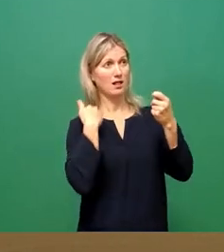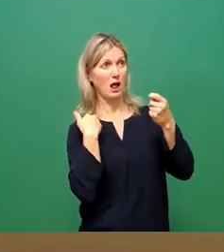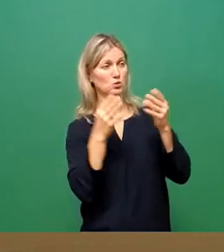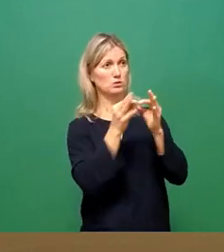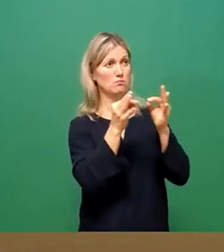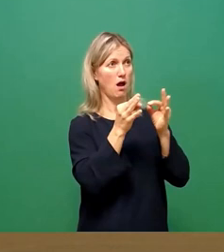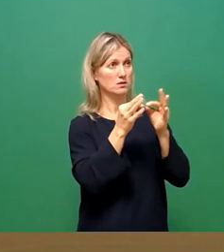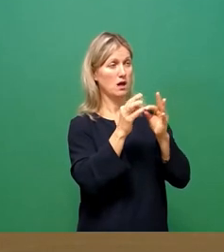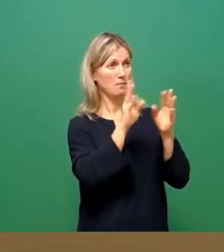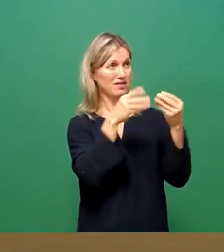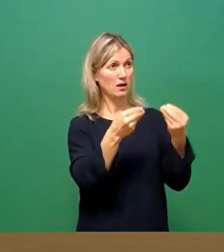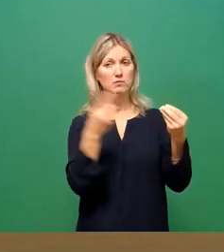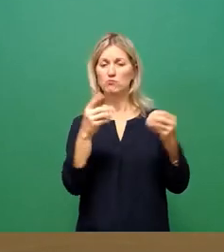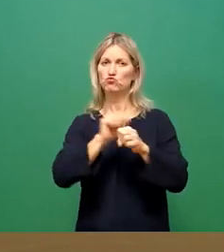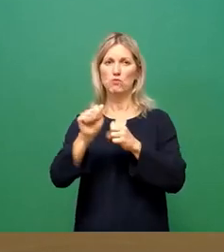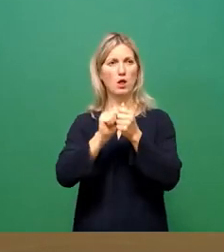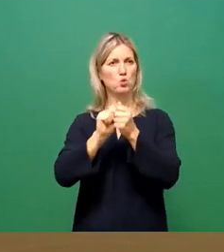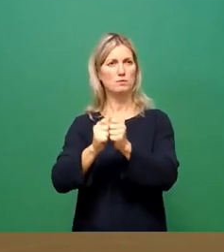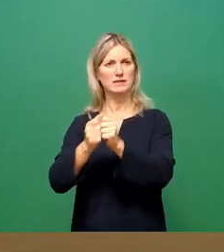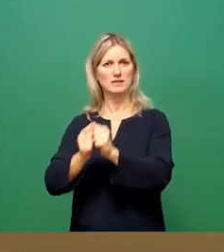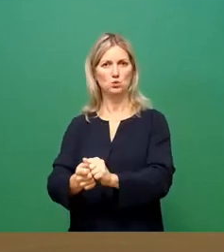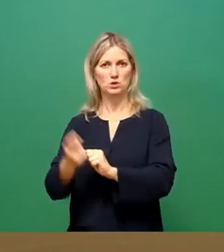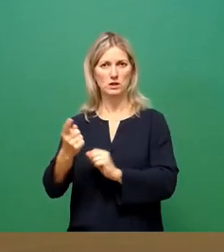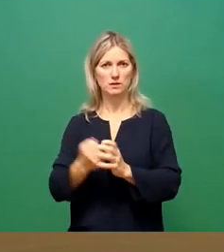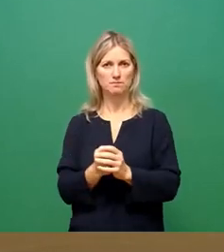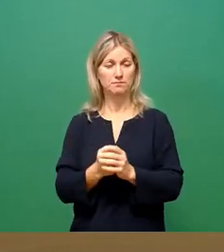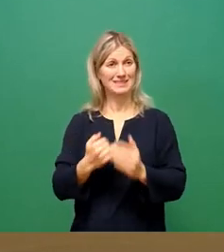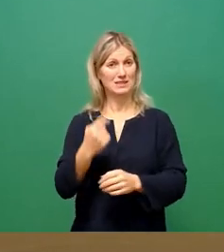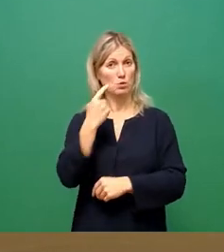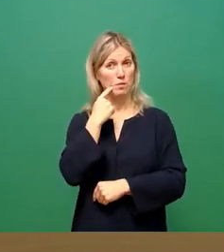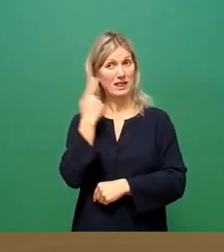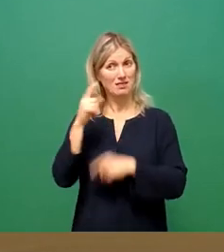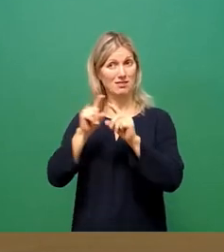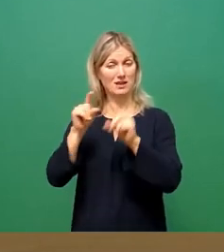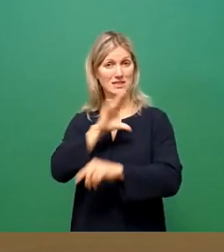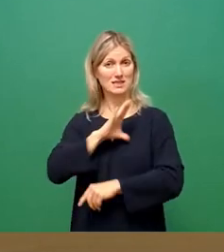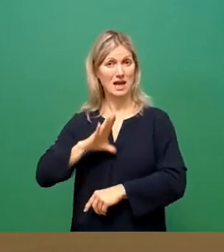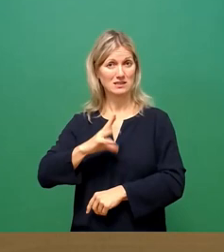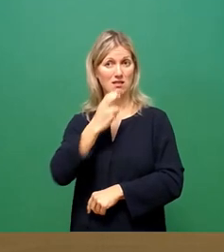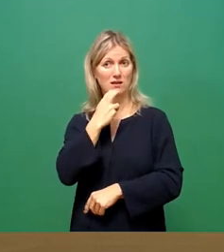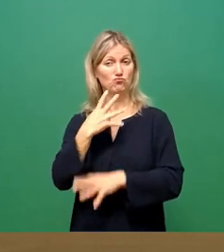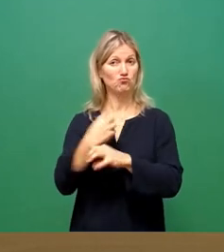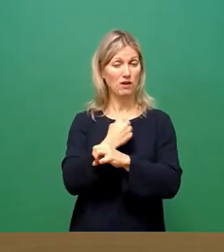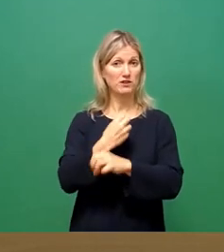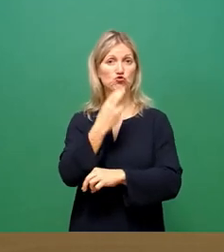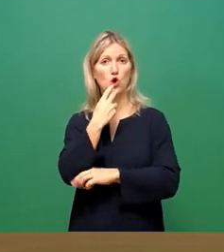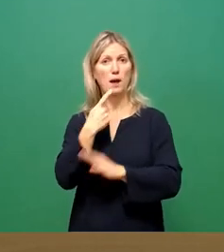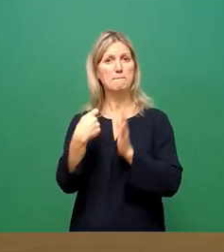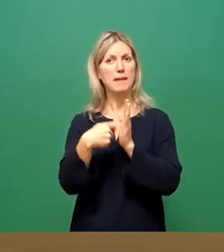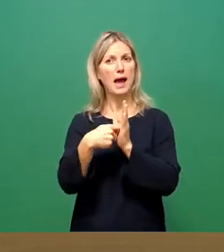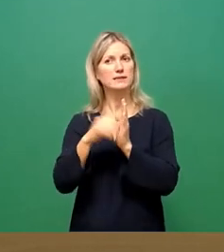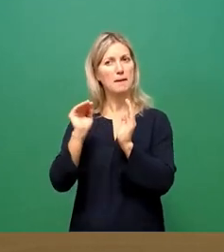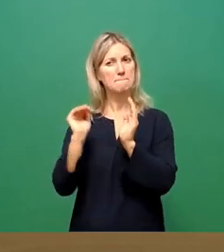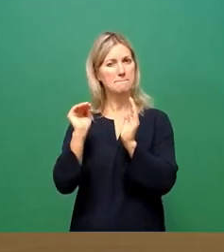konsequent umsetzt. Im Moment gelingt es der Sachsenenergie insbesondere, die Strompreise weit niedriger zu